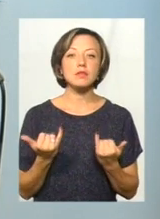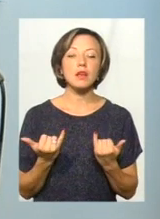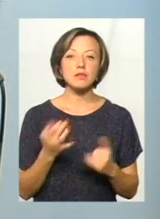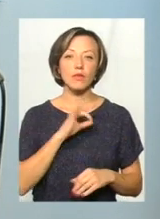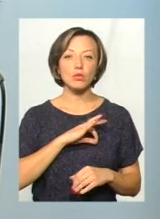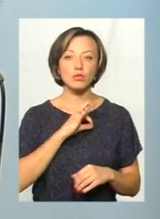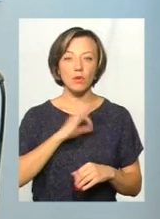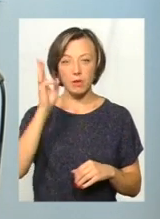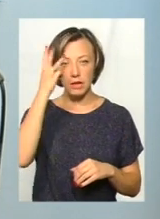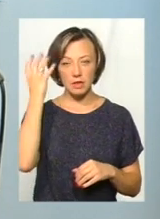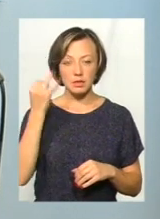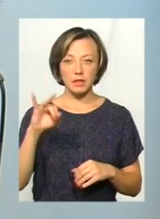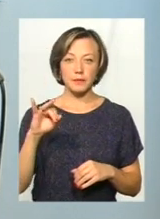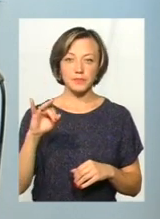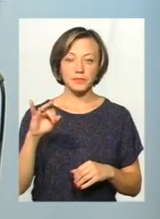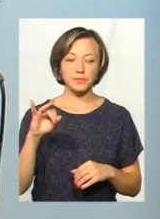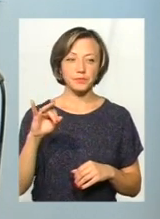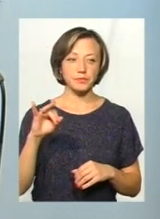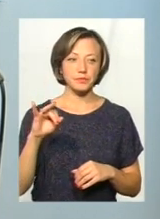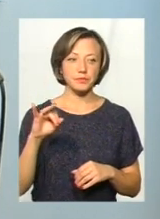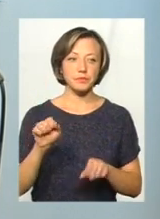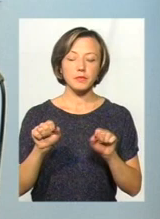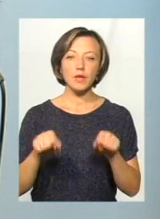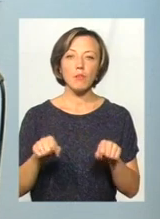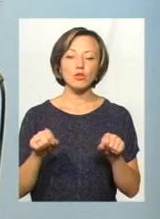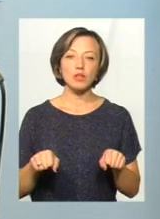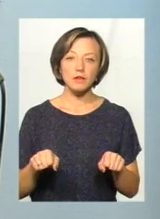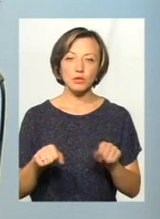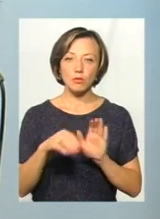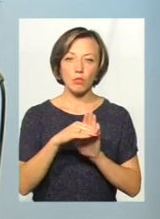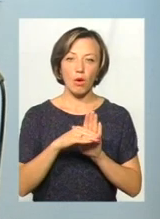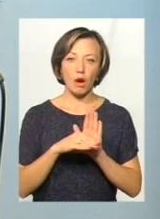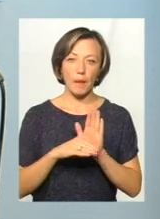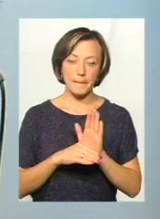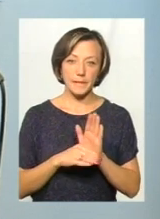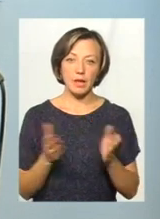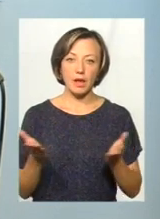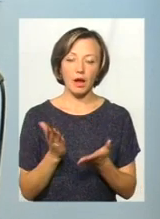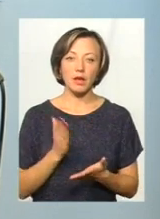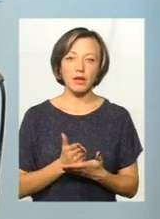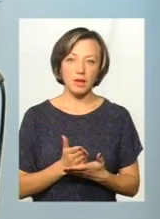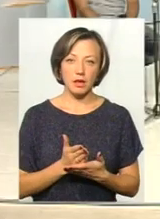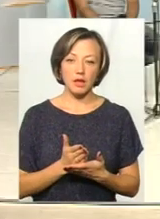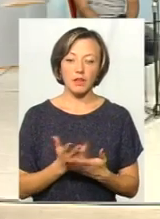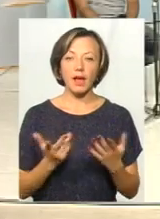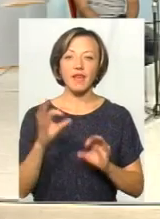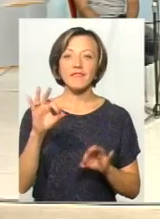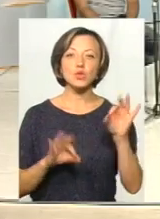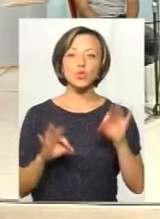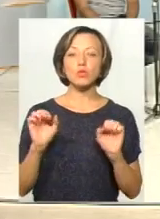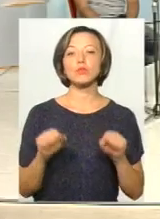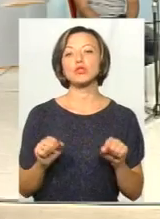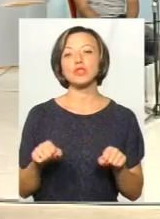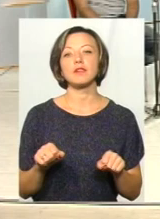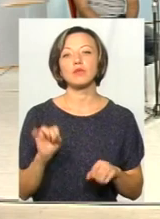використовує Хмельницький, скажімо, ті можливості, програми, яка є, на який відсоток можливий.